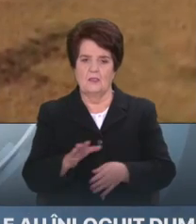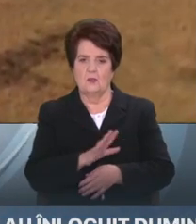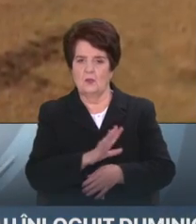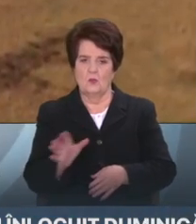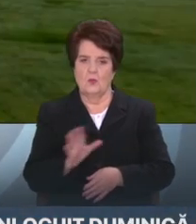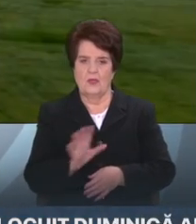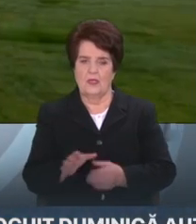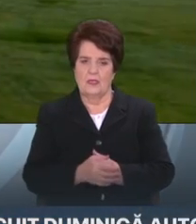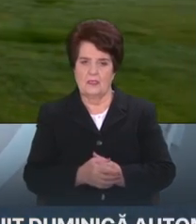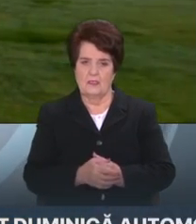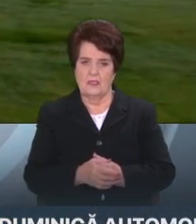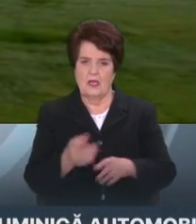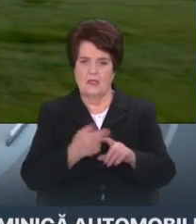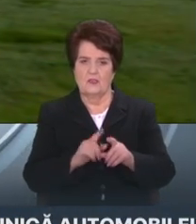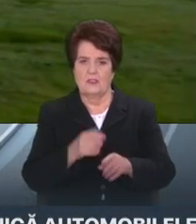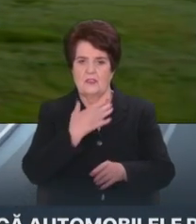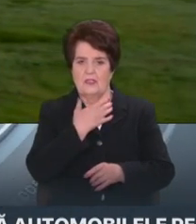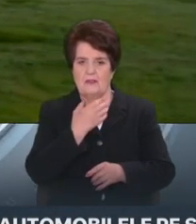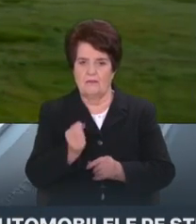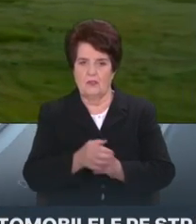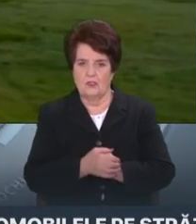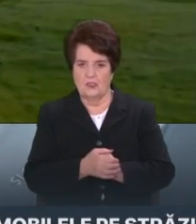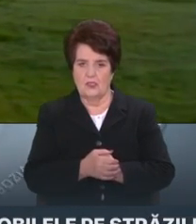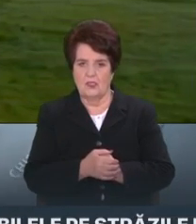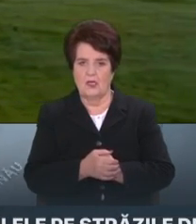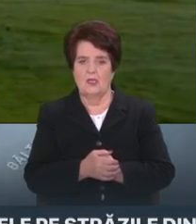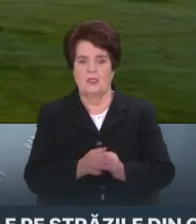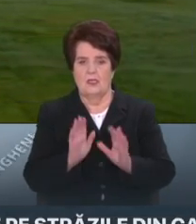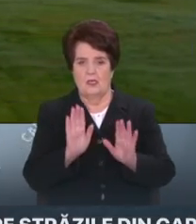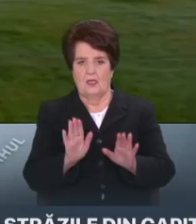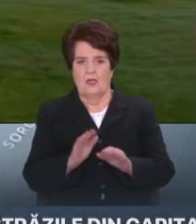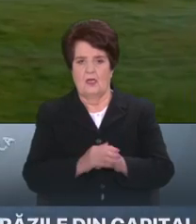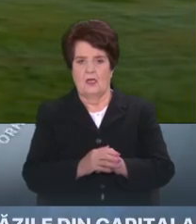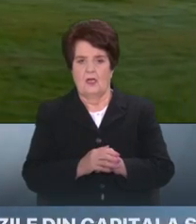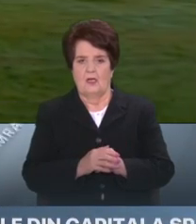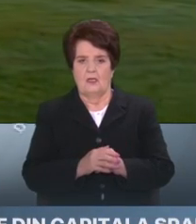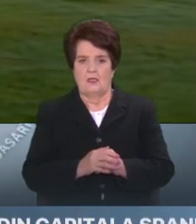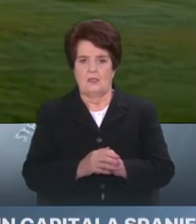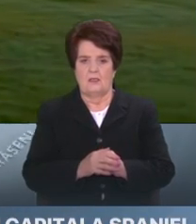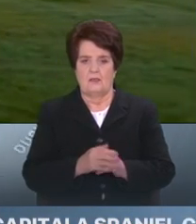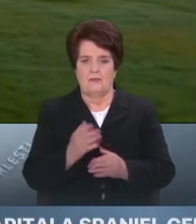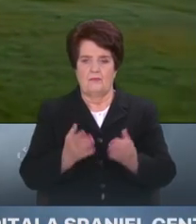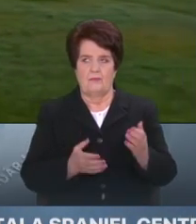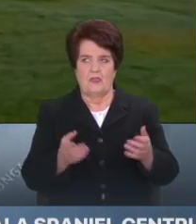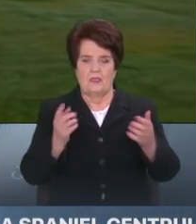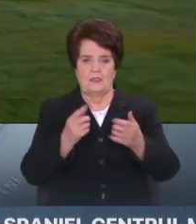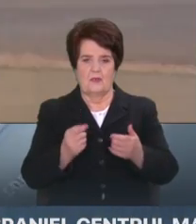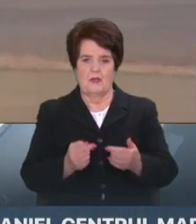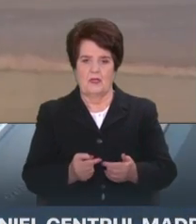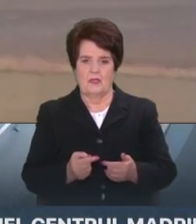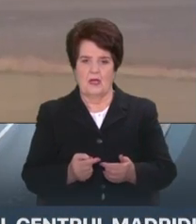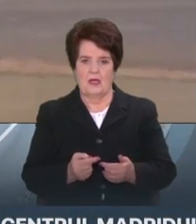suplinit acest deficit, sistemul energetic este în dezechilibru. Nu este minținut stabilitatea sistemului energetic.